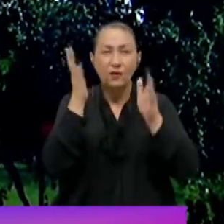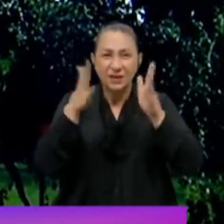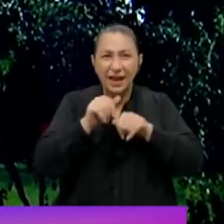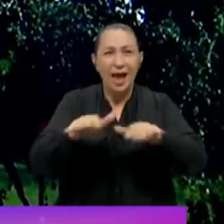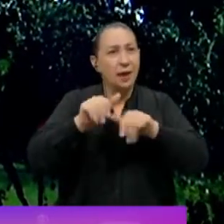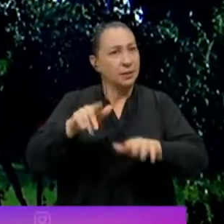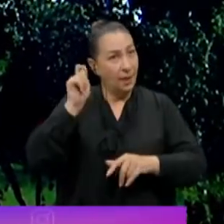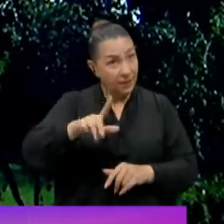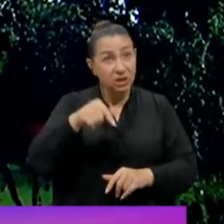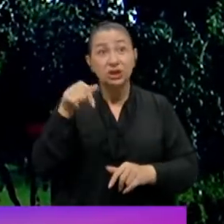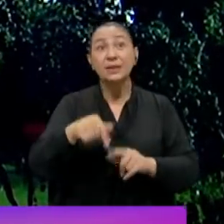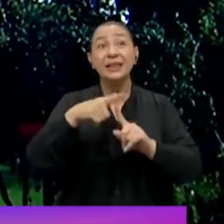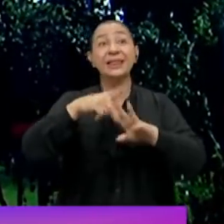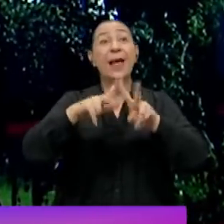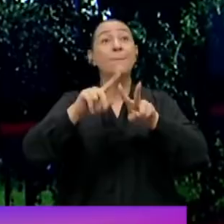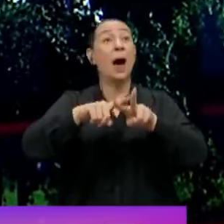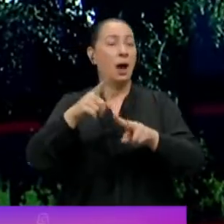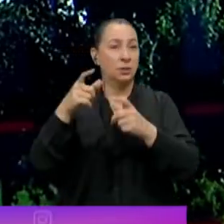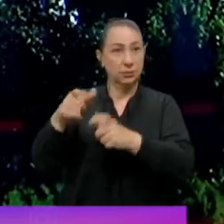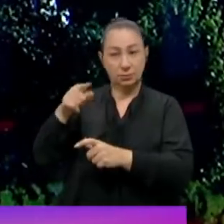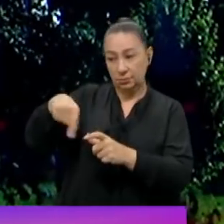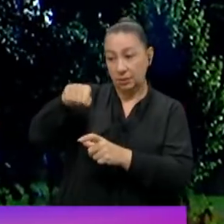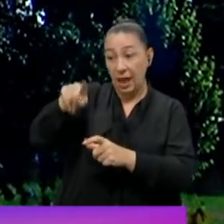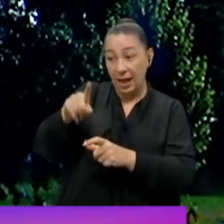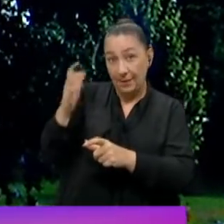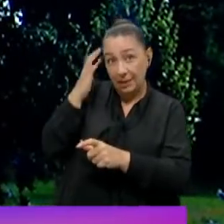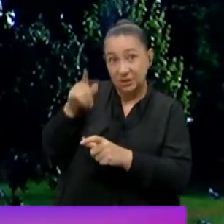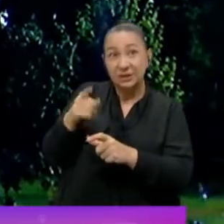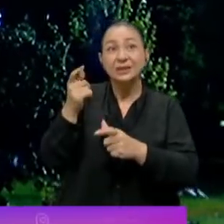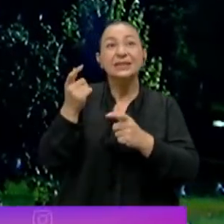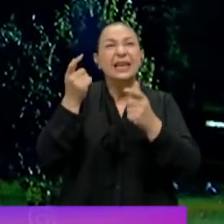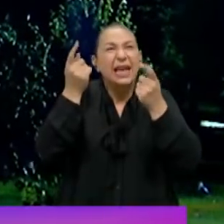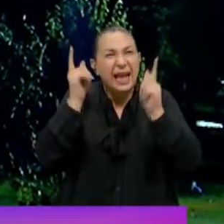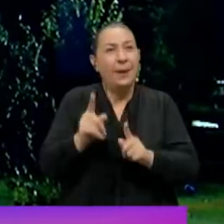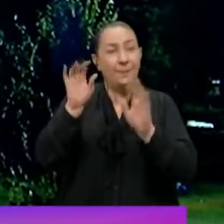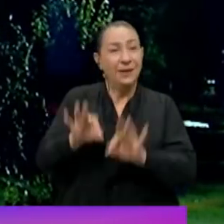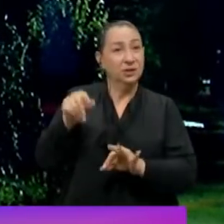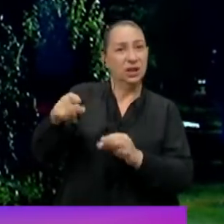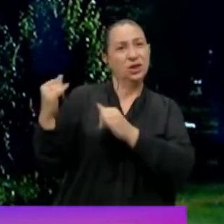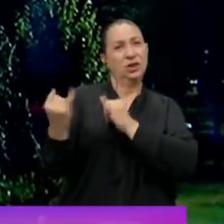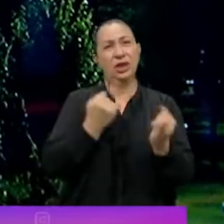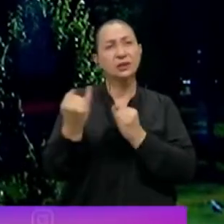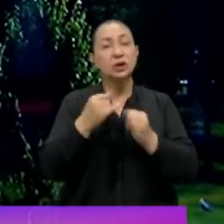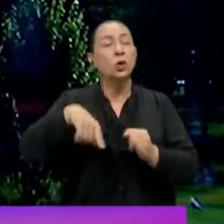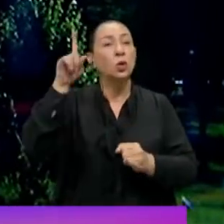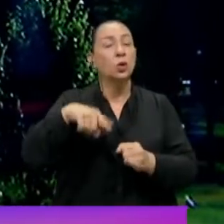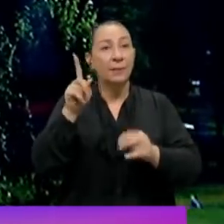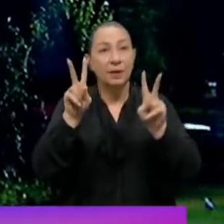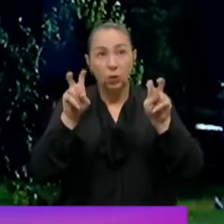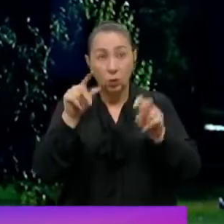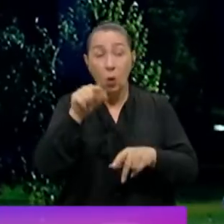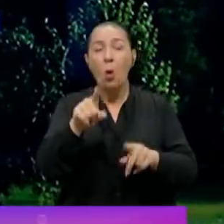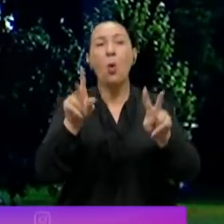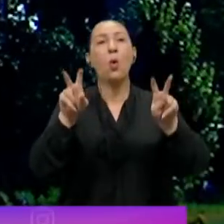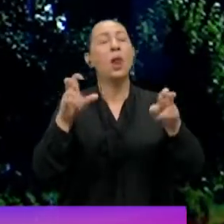yaptık. Bir de bu işin tema boyutu var biliyorsunuz. İlk etaptan yani yangının en başından beri tartışılan, gündemde olan bir konu.